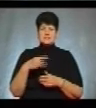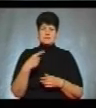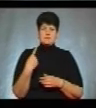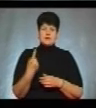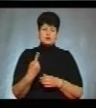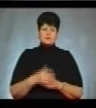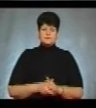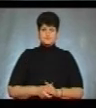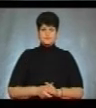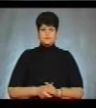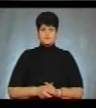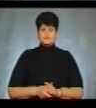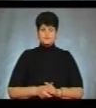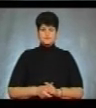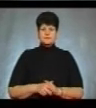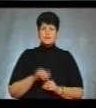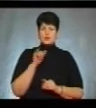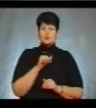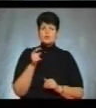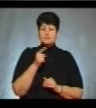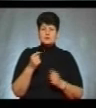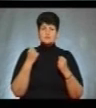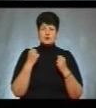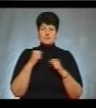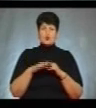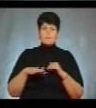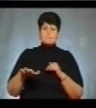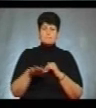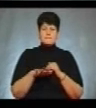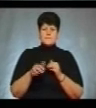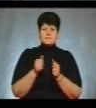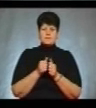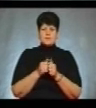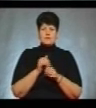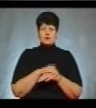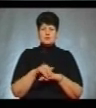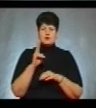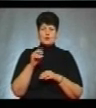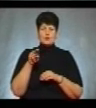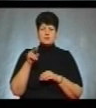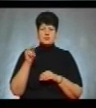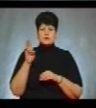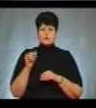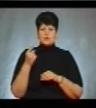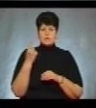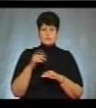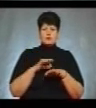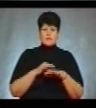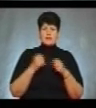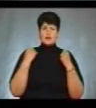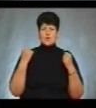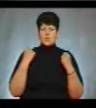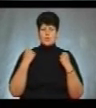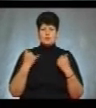повідомив Федір Біньковський. У Тернополі на спортивному майданчику, що на вулиці Купчинського 1, провели руханку для людей